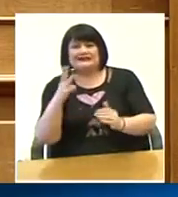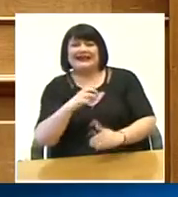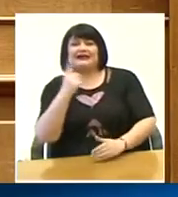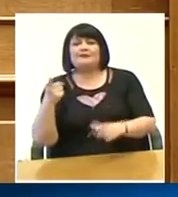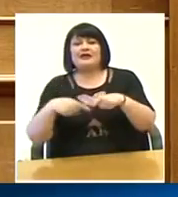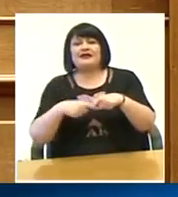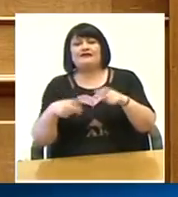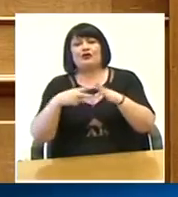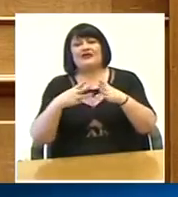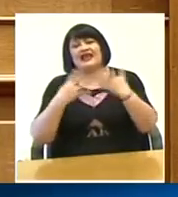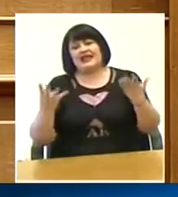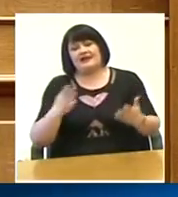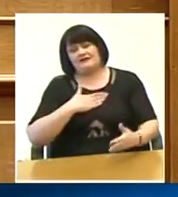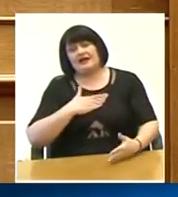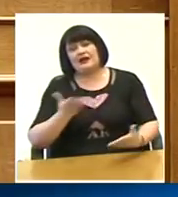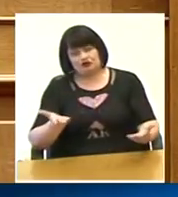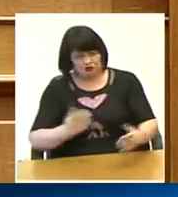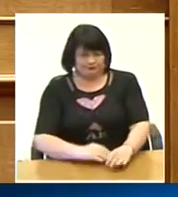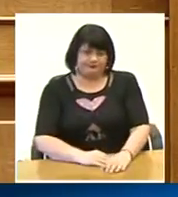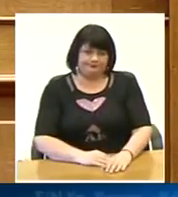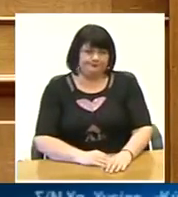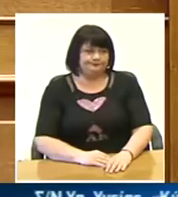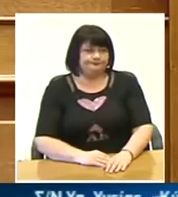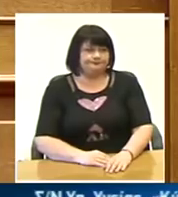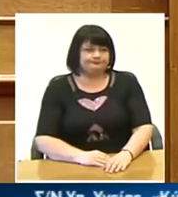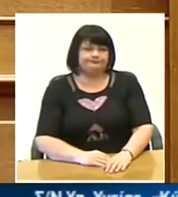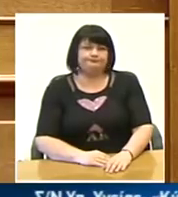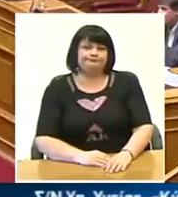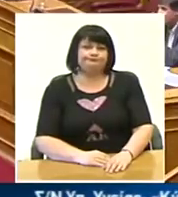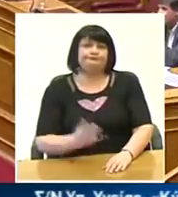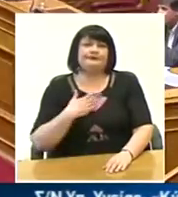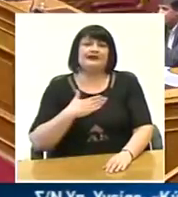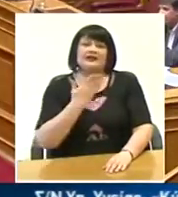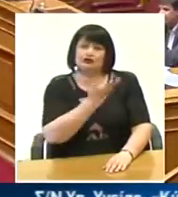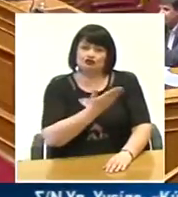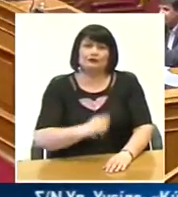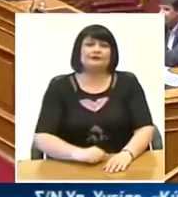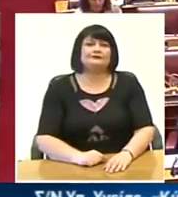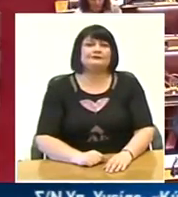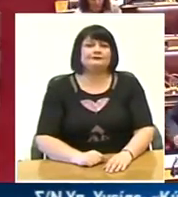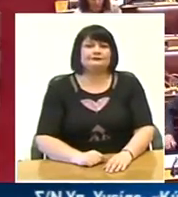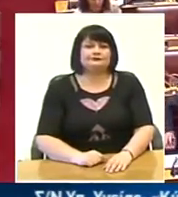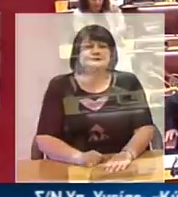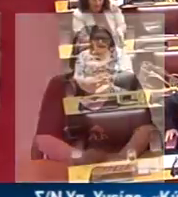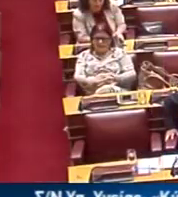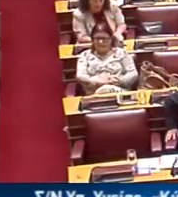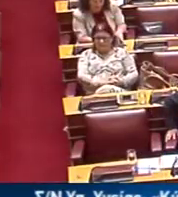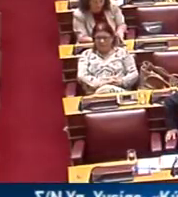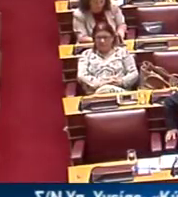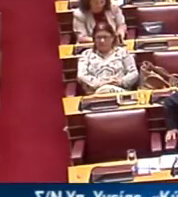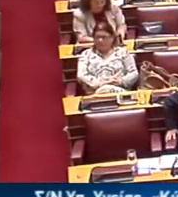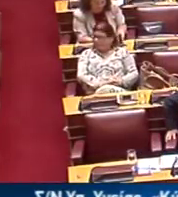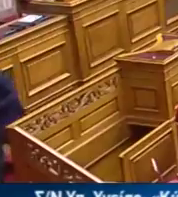μετακινήσεων Ευχαριστώ πάρα πολύ και να είστε καλά όλοι Ευχαριστούμε τον κύριο Πολάκη και τώρα το λόγο έχει ο κοινοβουλευτικός εκπρόσωπος από το